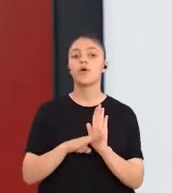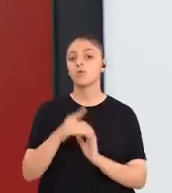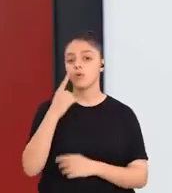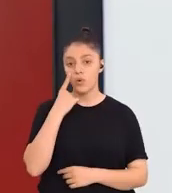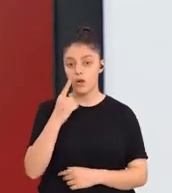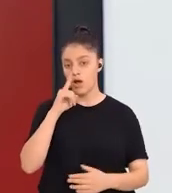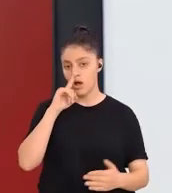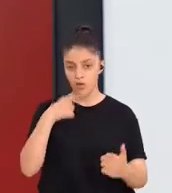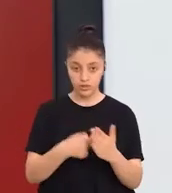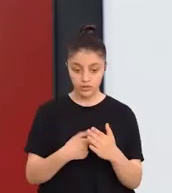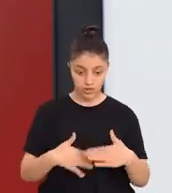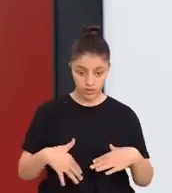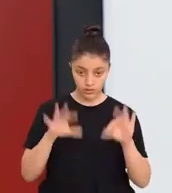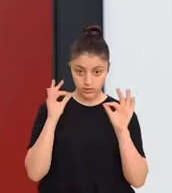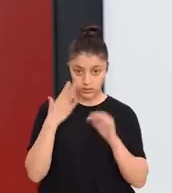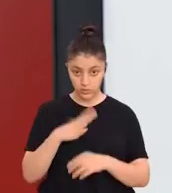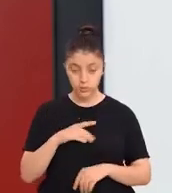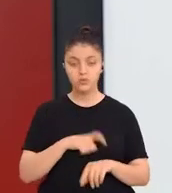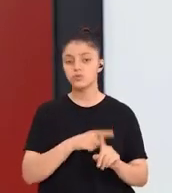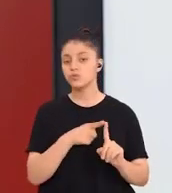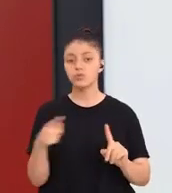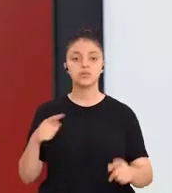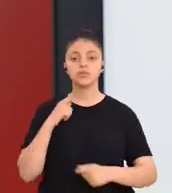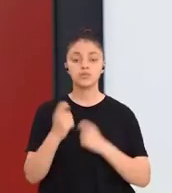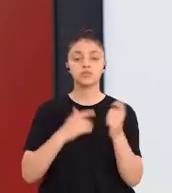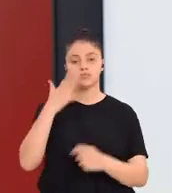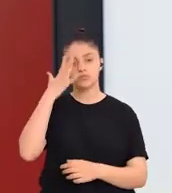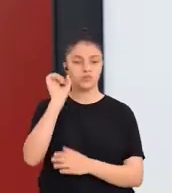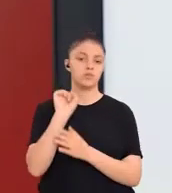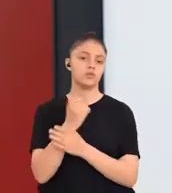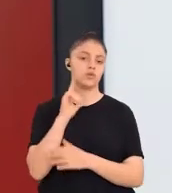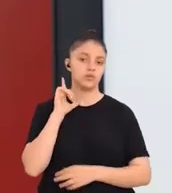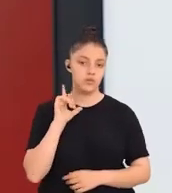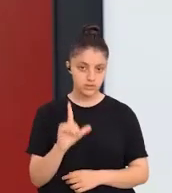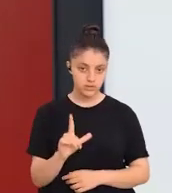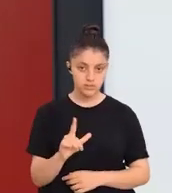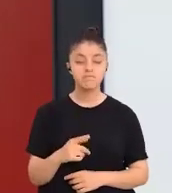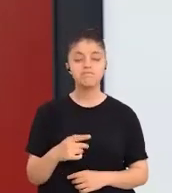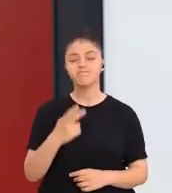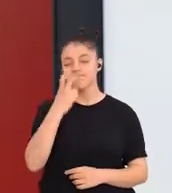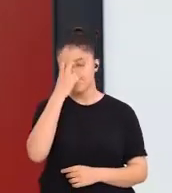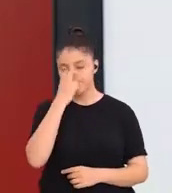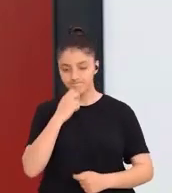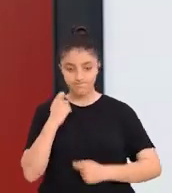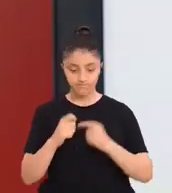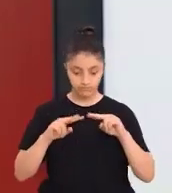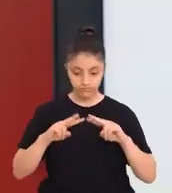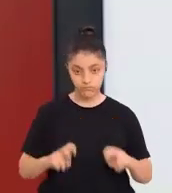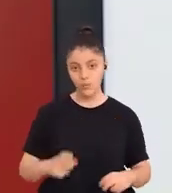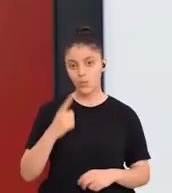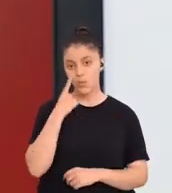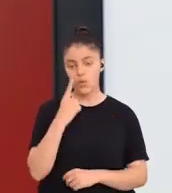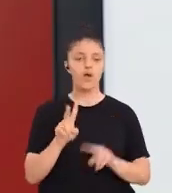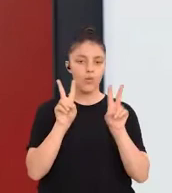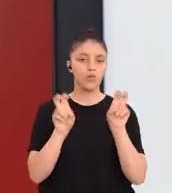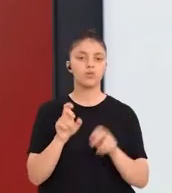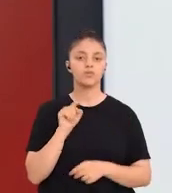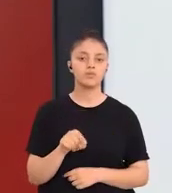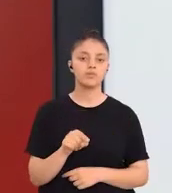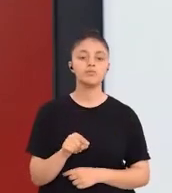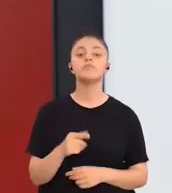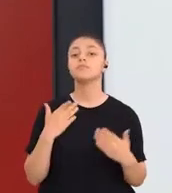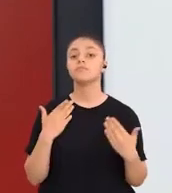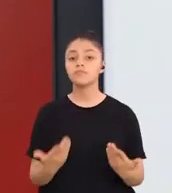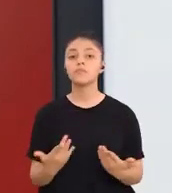eğitim programının amaçlarının hazırlanması süreci uzmanlık gerektiren, titizlikle üzerinde durulması gereken bir